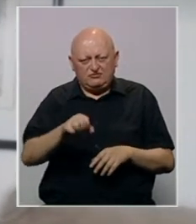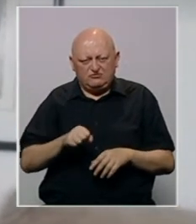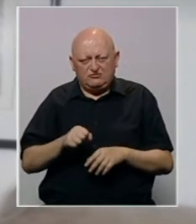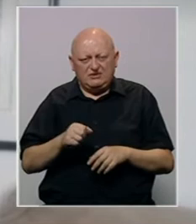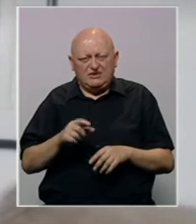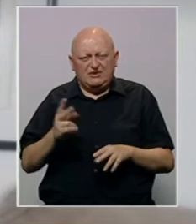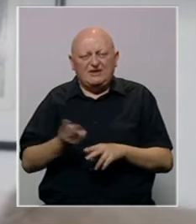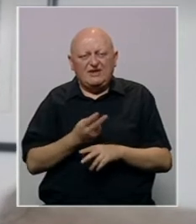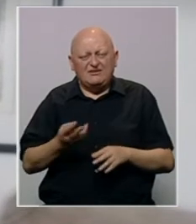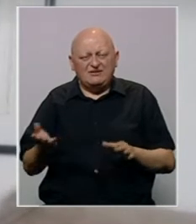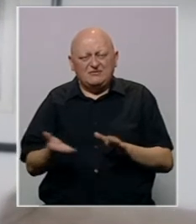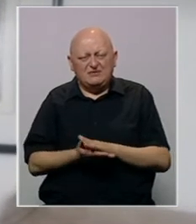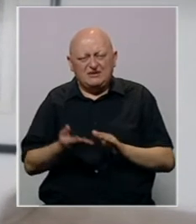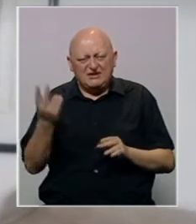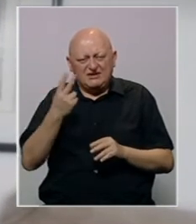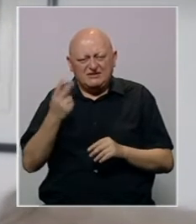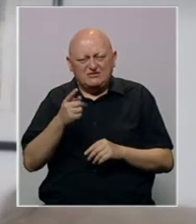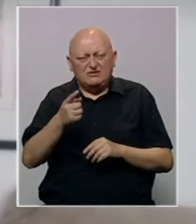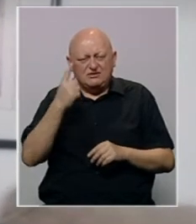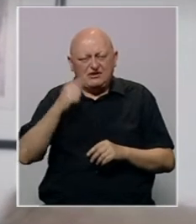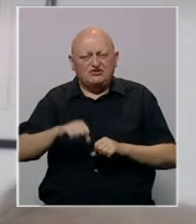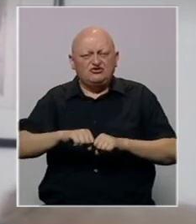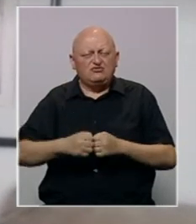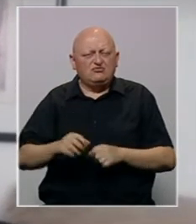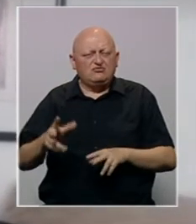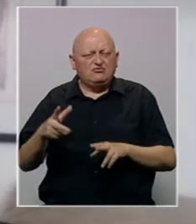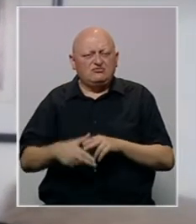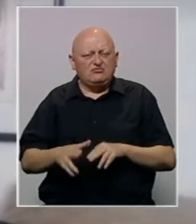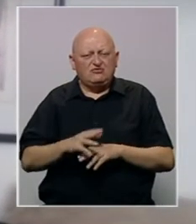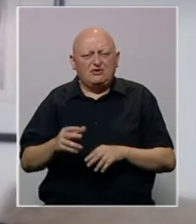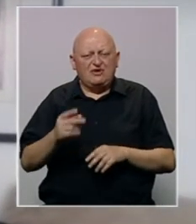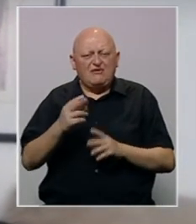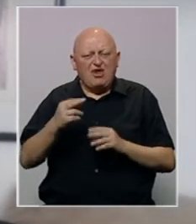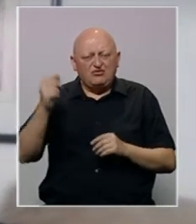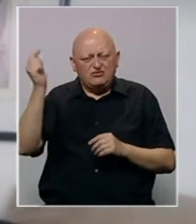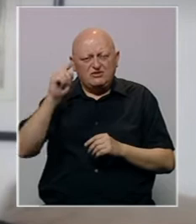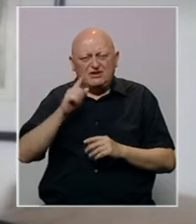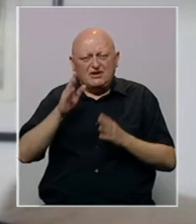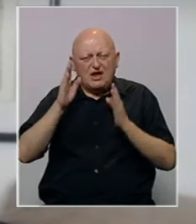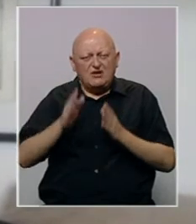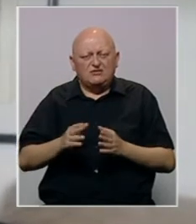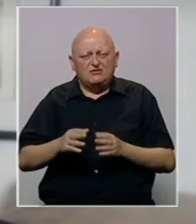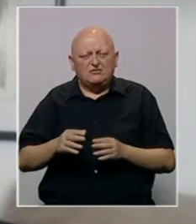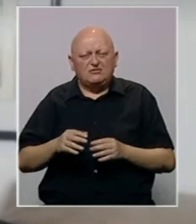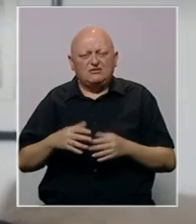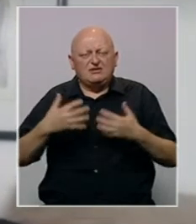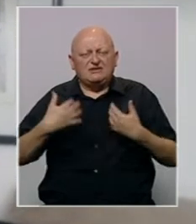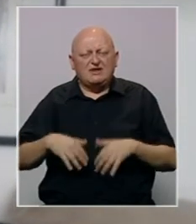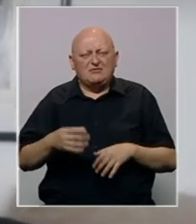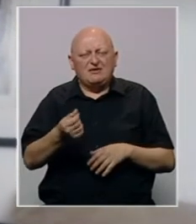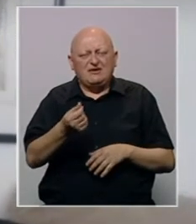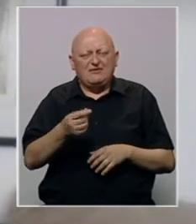deviznim rezervama znači ukidanje valutnog odbora, znači nepoverenje i slavljenje valute.